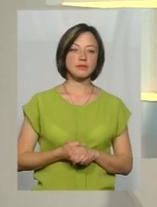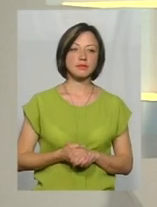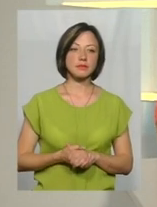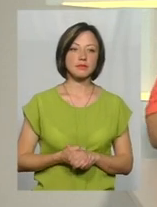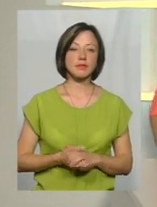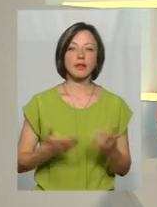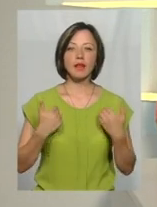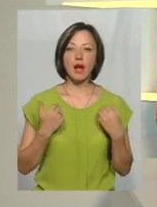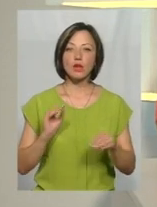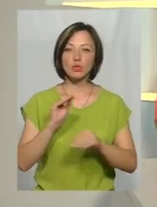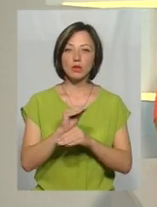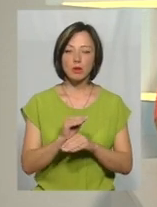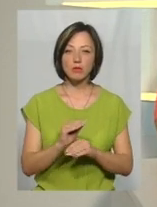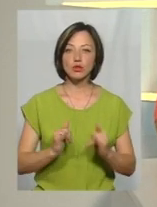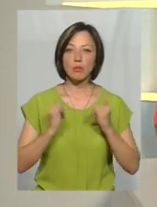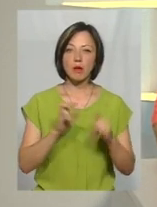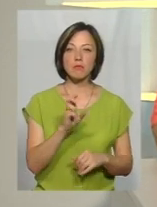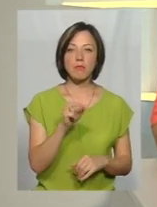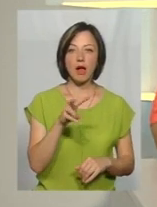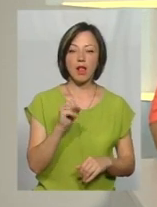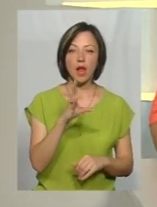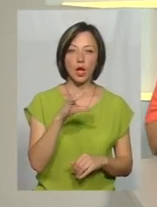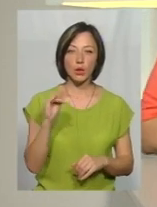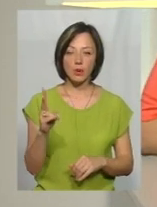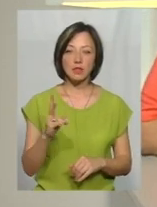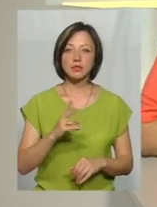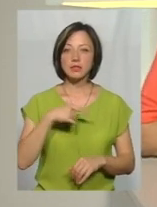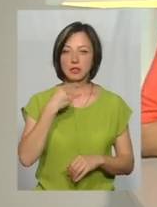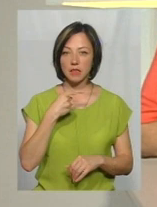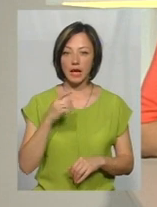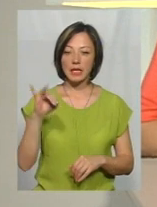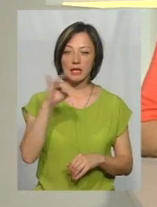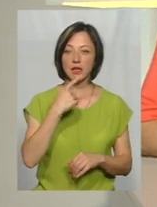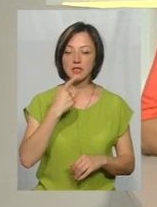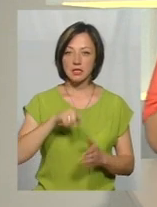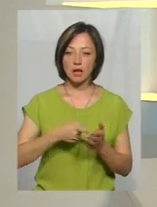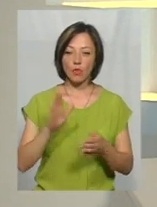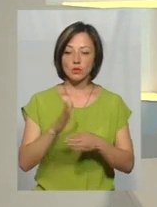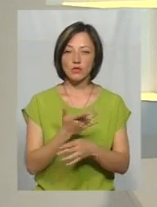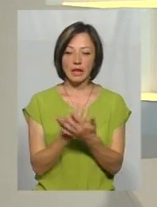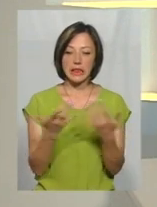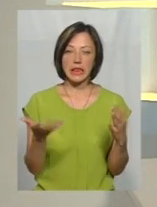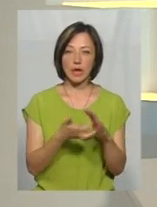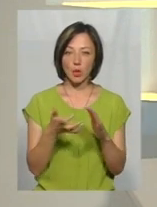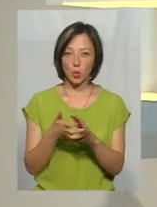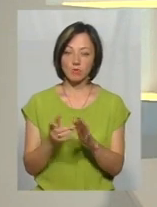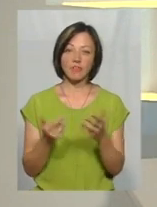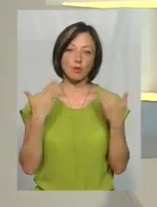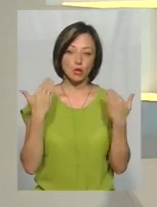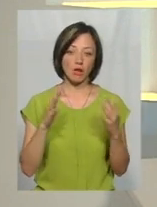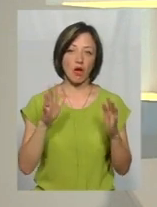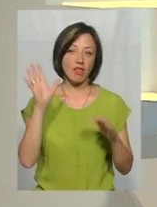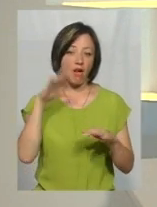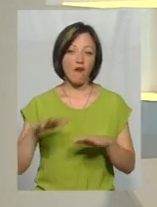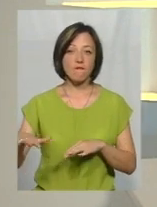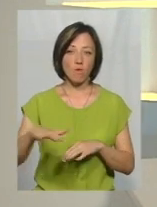Я додам, що пан Баланюк зауважив, Візяславі і Красилові усувають низку недоліків, після їх усунення відпочинок на воді там